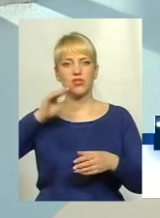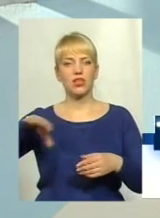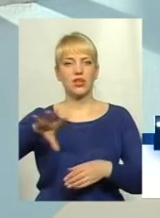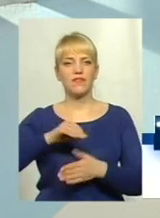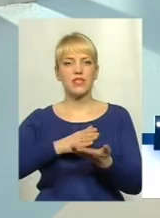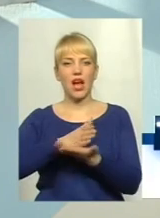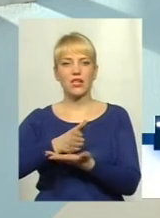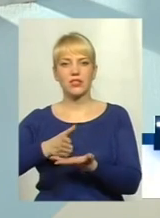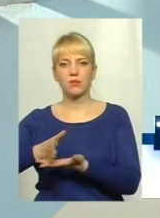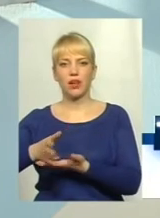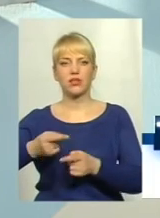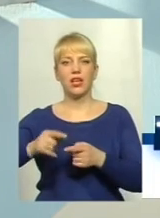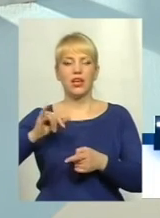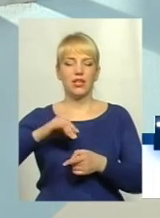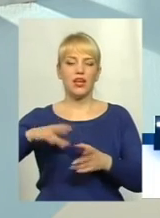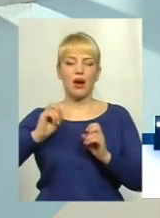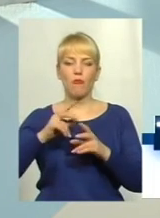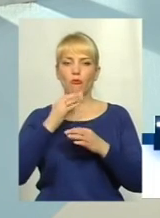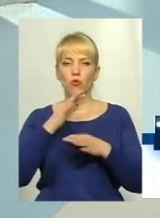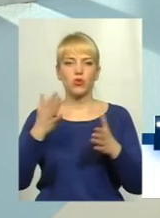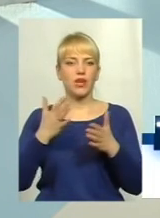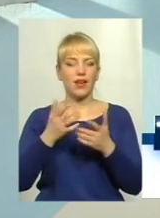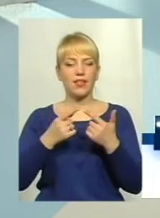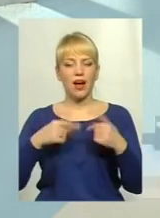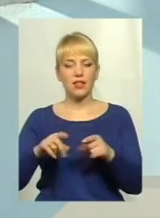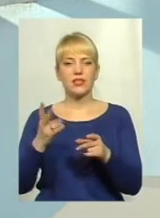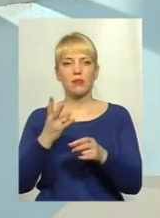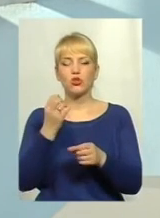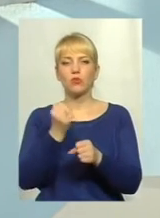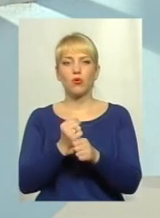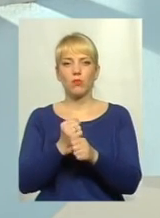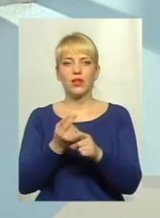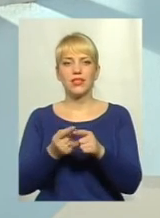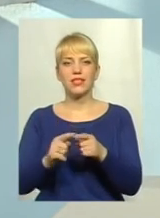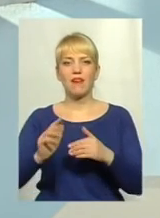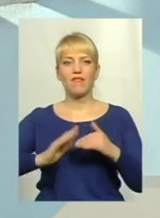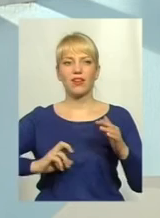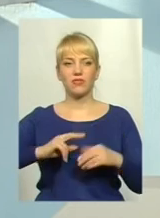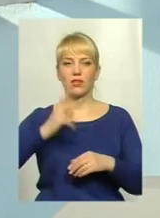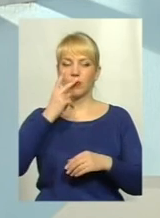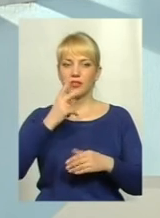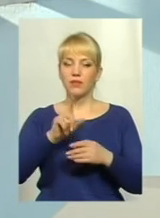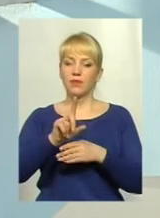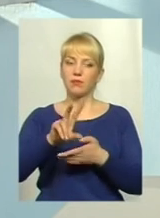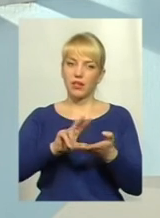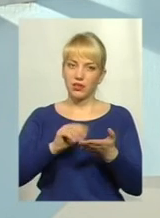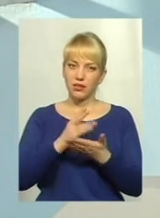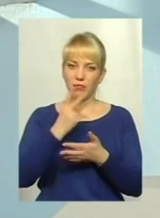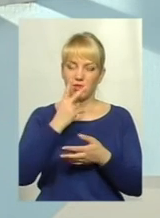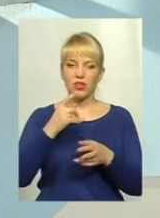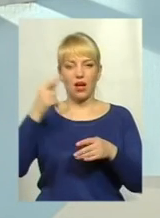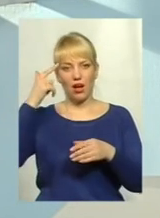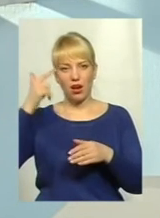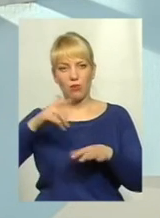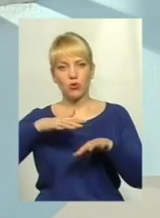і, як у будь-якій іншій галузі, потрібно, щоб це робили фахівці. І от є приклад, що спочатку грамотно прорахували все,